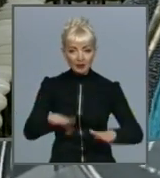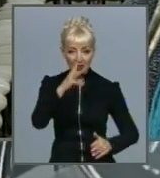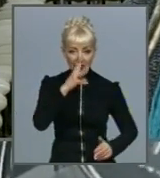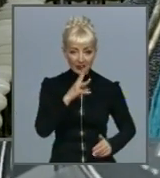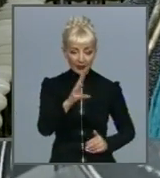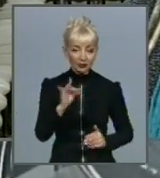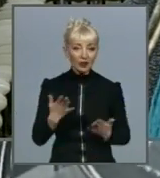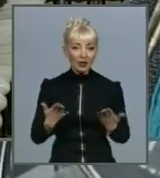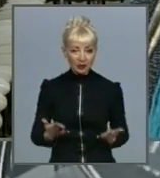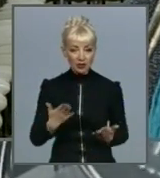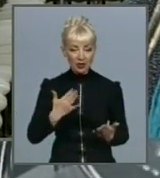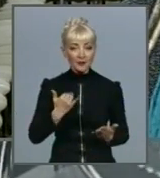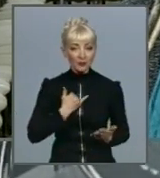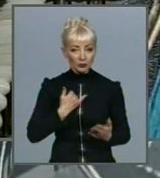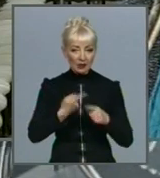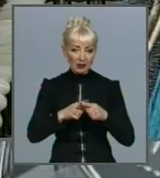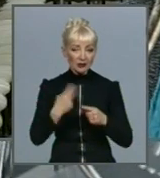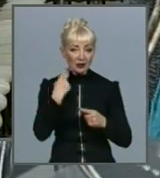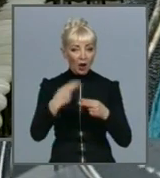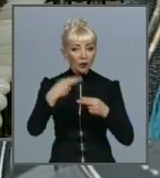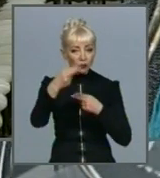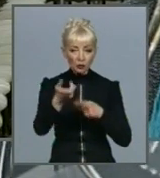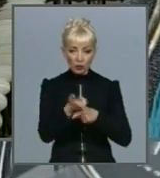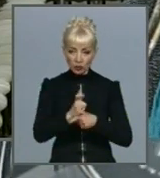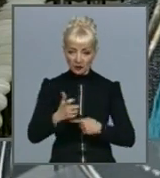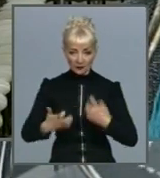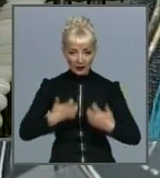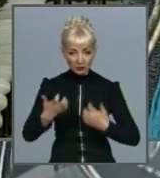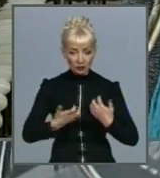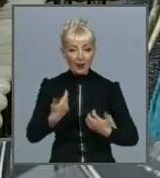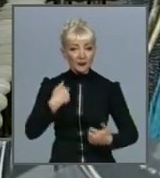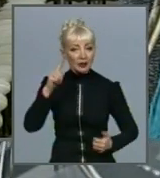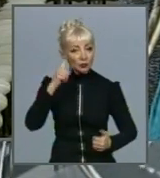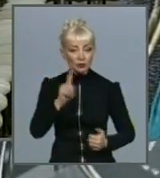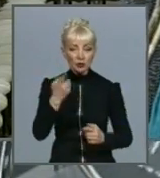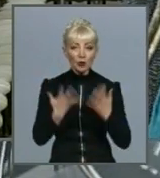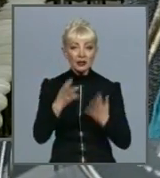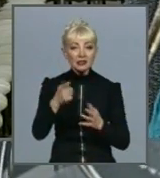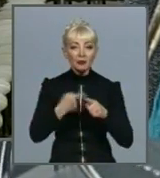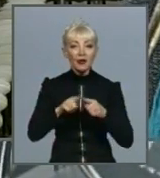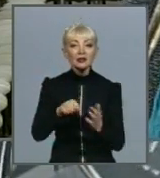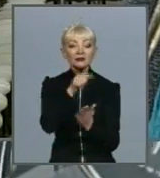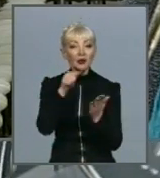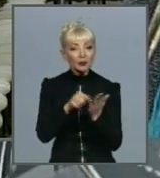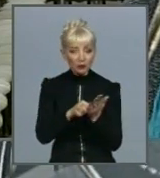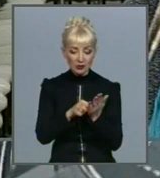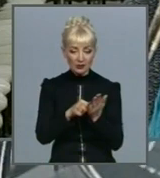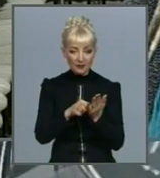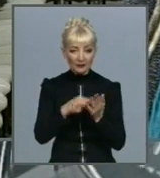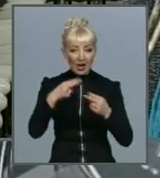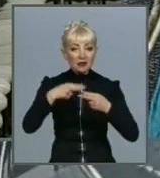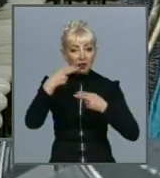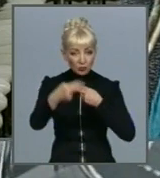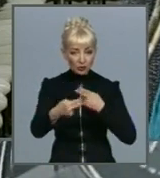задовженість дуже вивнує. І я думаю, що якщо б цей питання задовженості був урегулирований, все б на